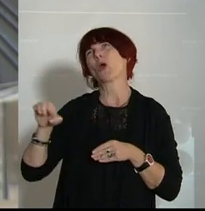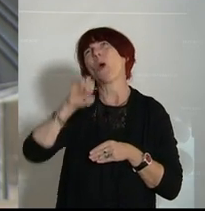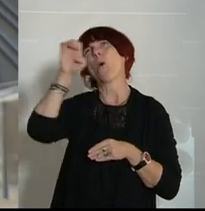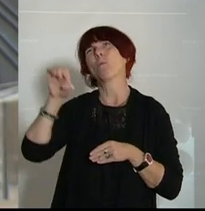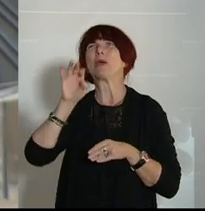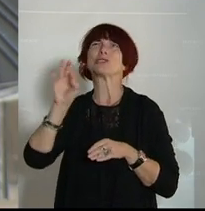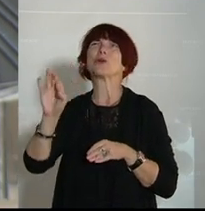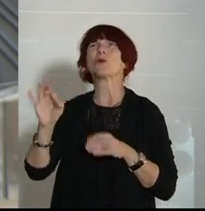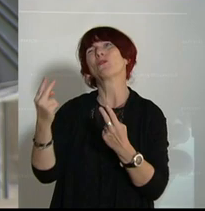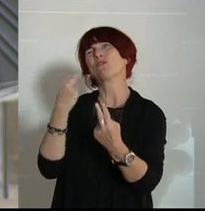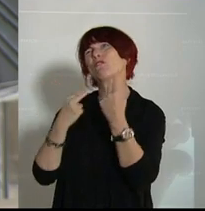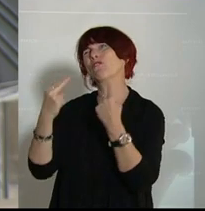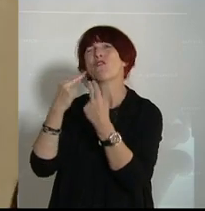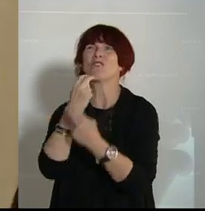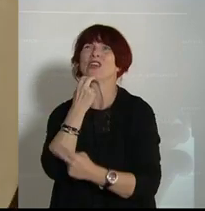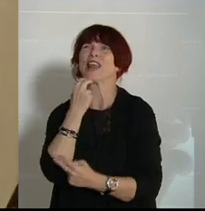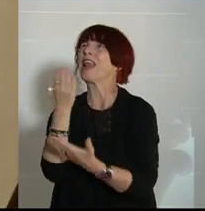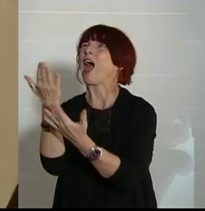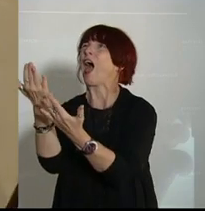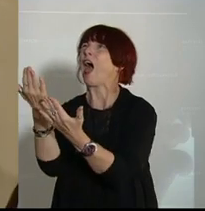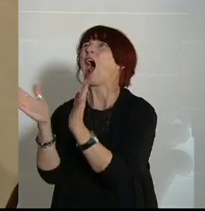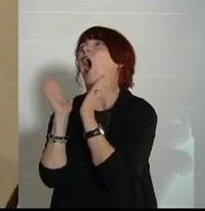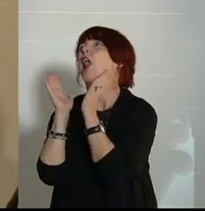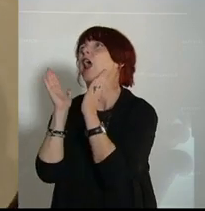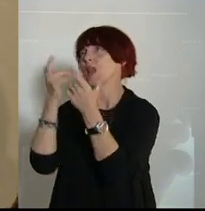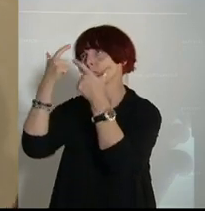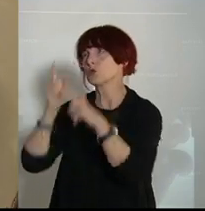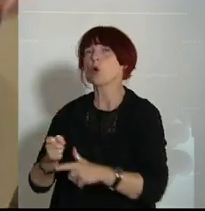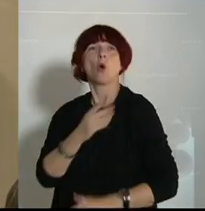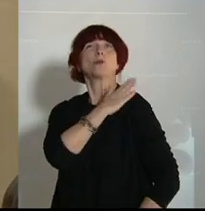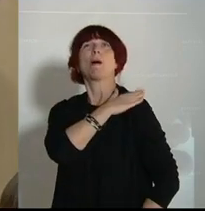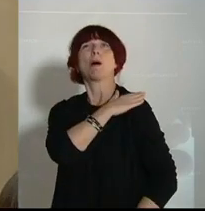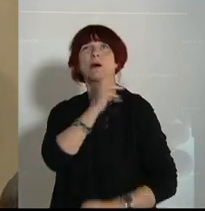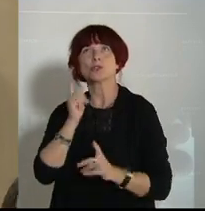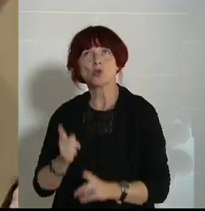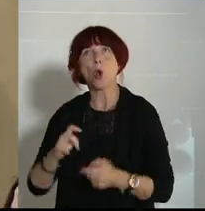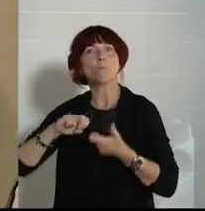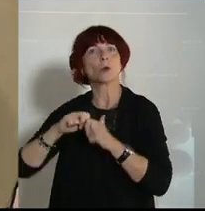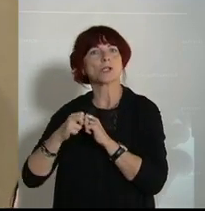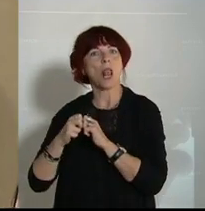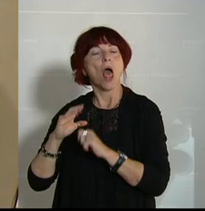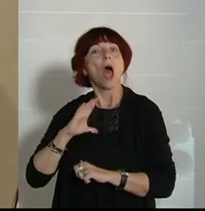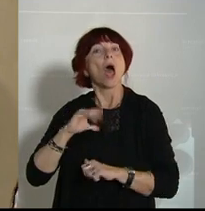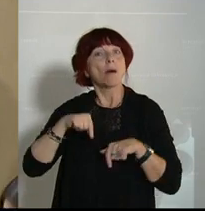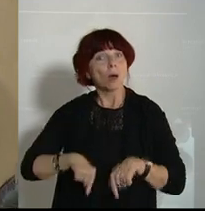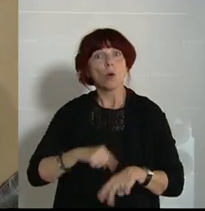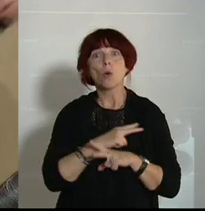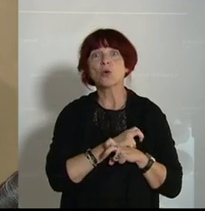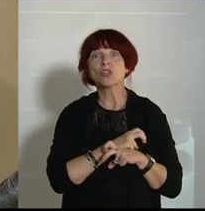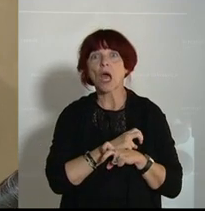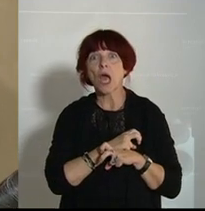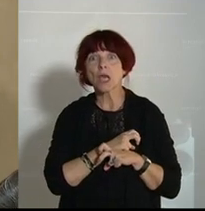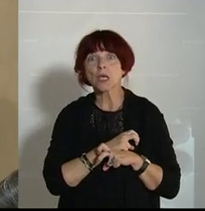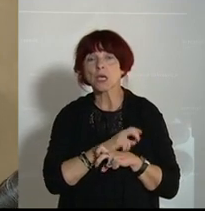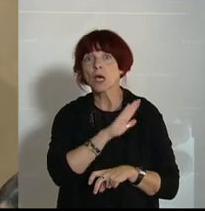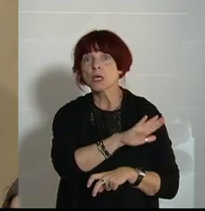von Ihren Partnern und dass Ihnen da in Brüssel auf die Schulter geklopft wird. Aber die Österreicher, die aufgrund Ihrer Politik vor den Trümmern